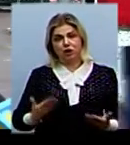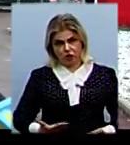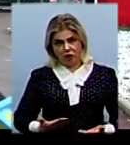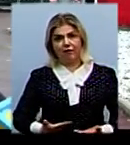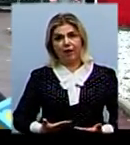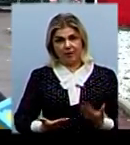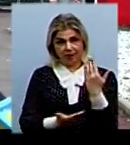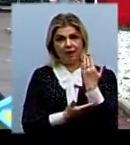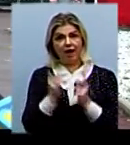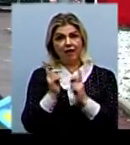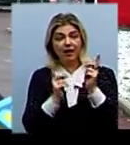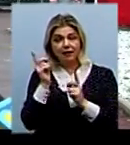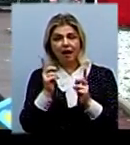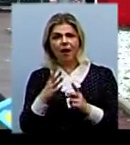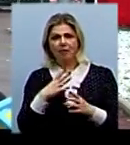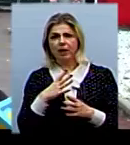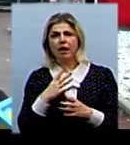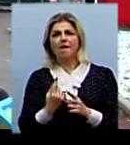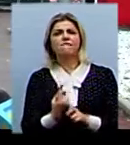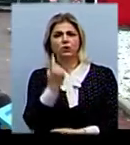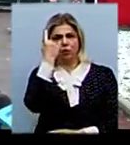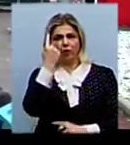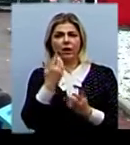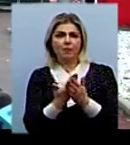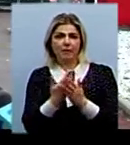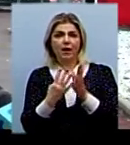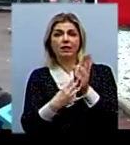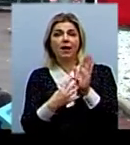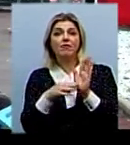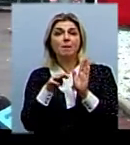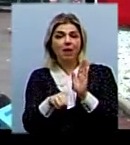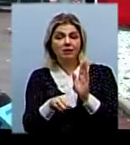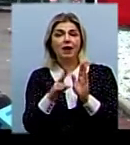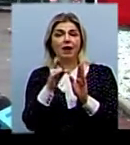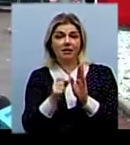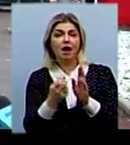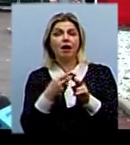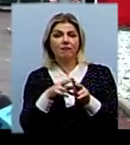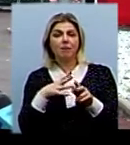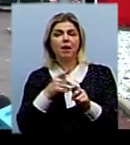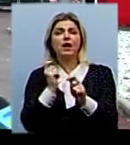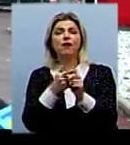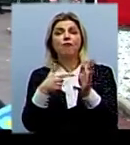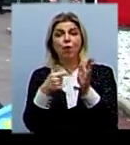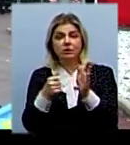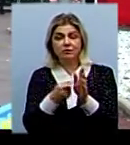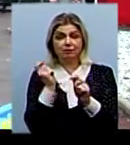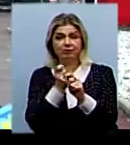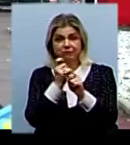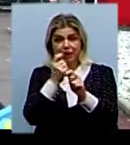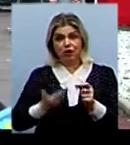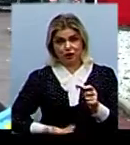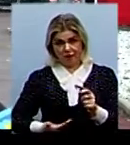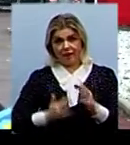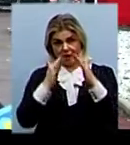жива ялинка. Був великий стовп, десь 9 метрів, і на нього цвяхами набивалися живі